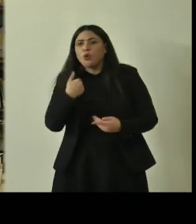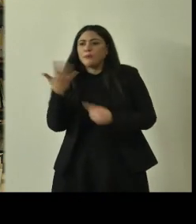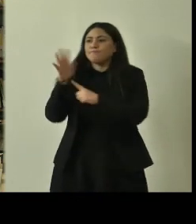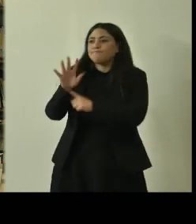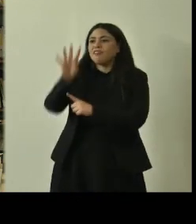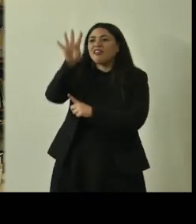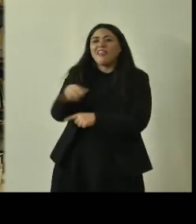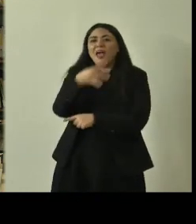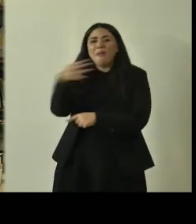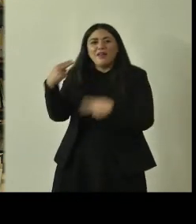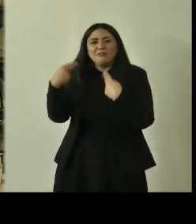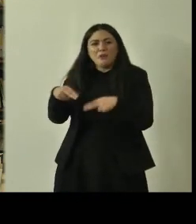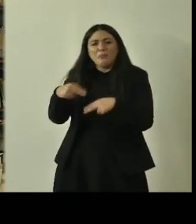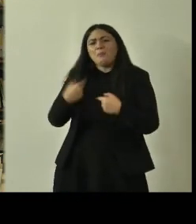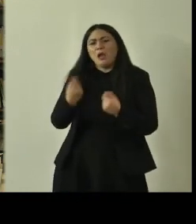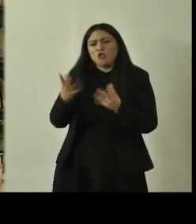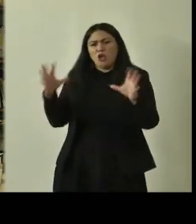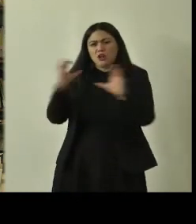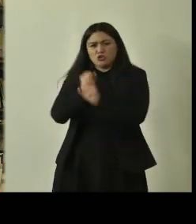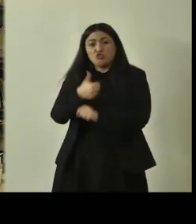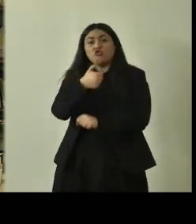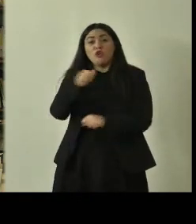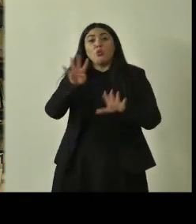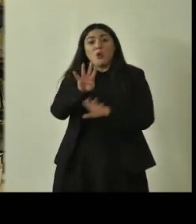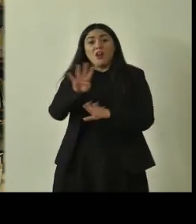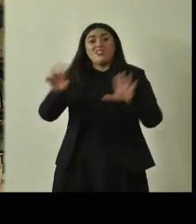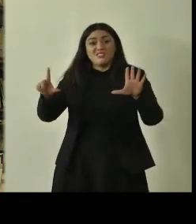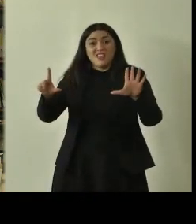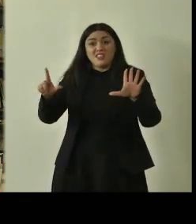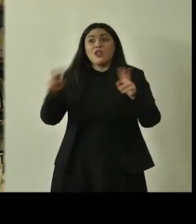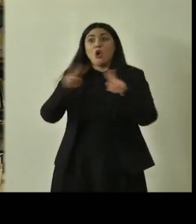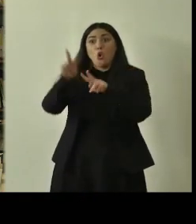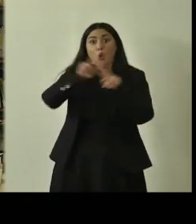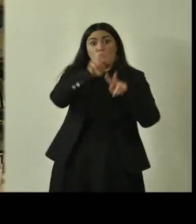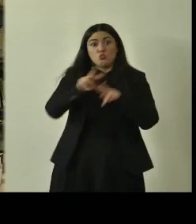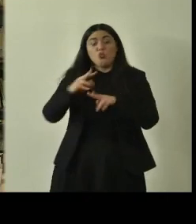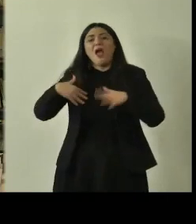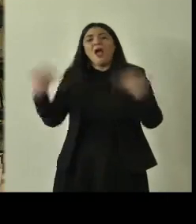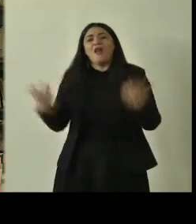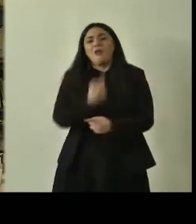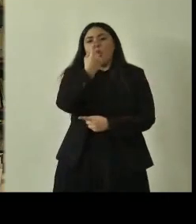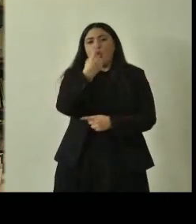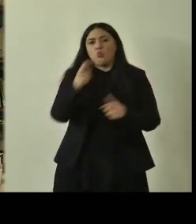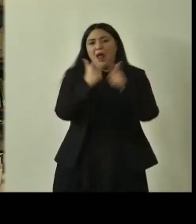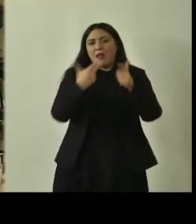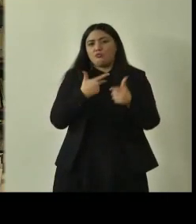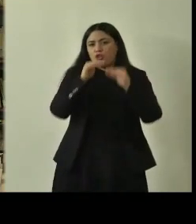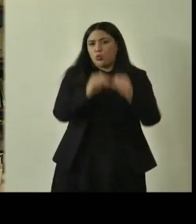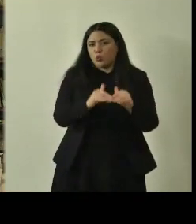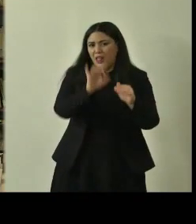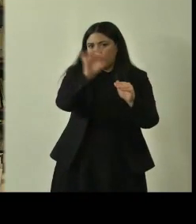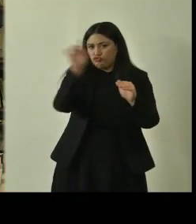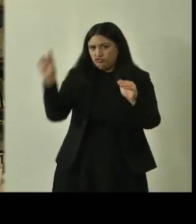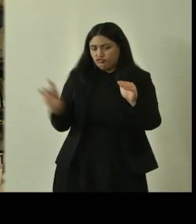ve la riassumo abbiamo 147 comuni che hanno almeno un albero tutelato e